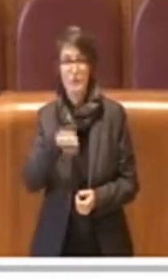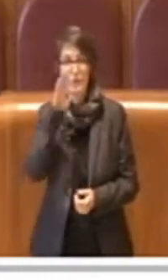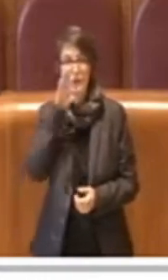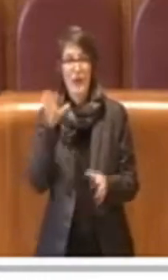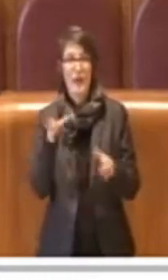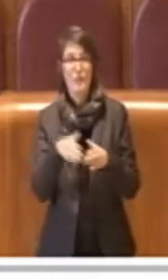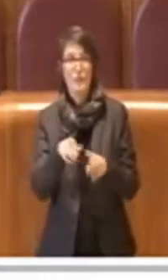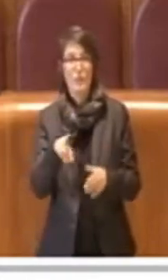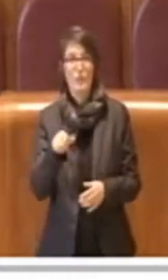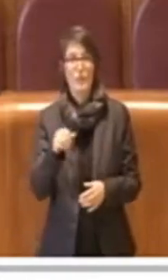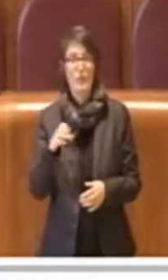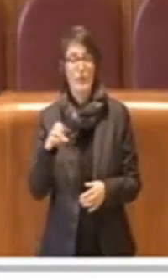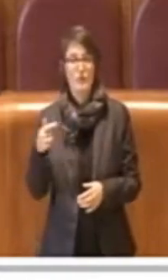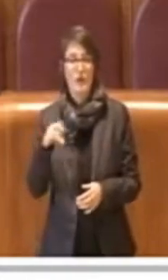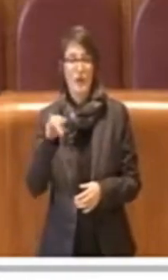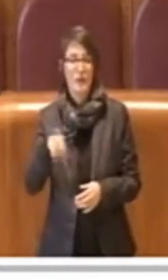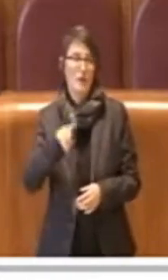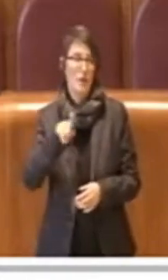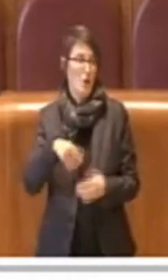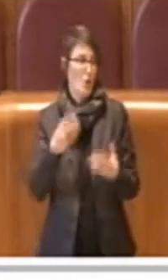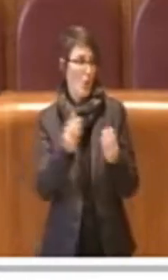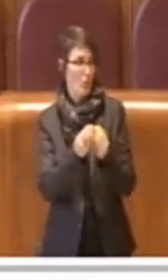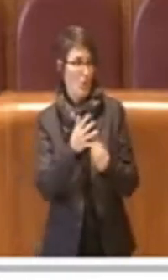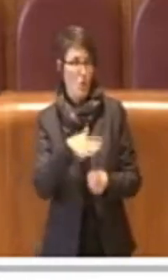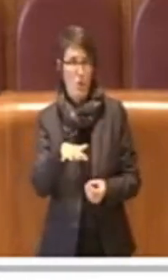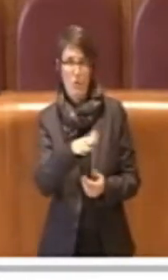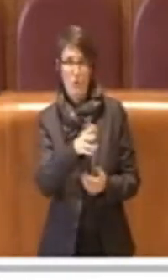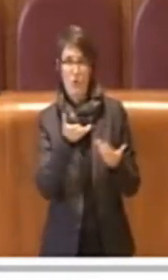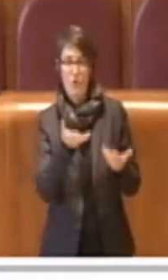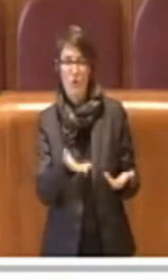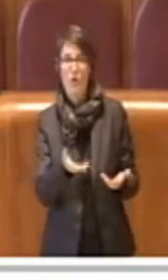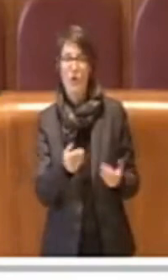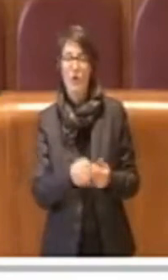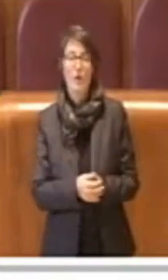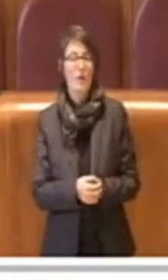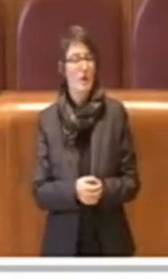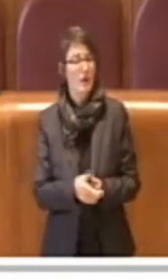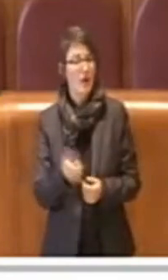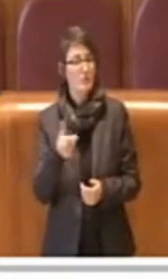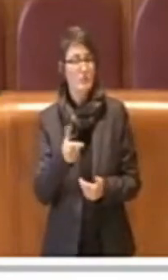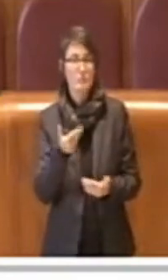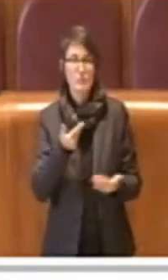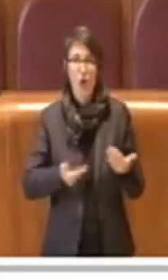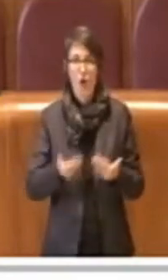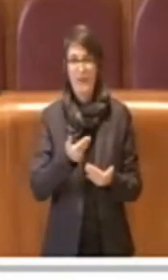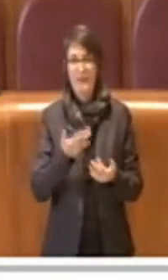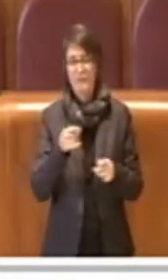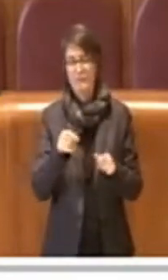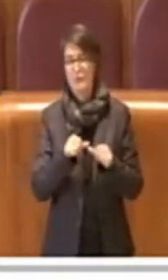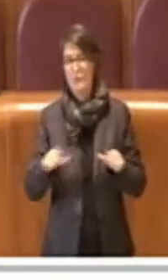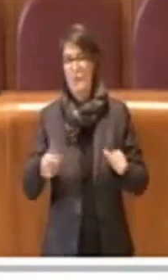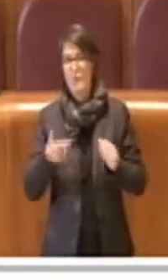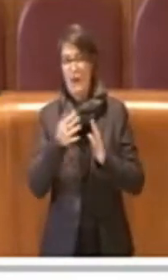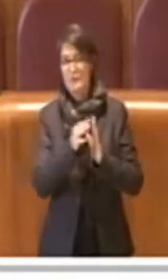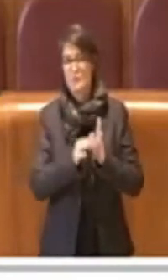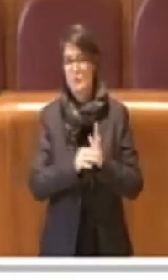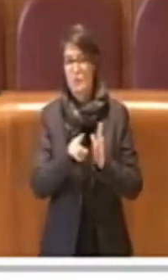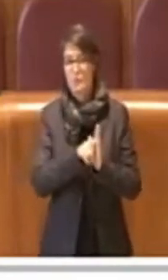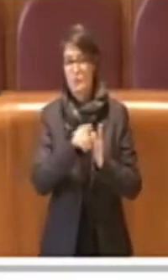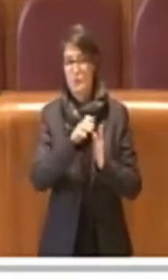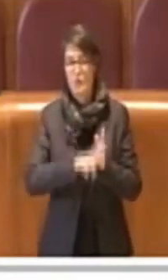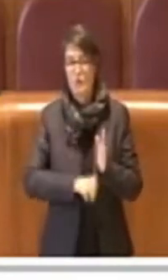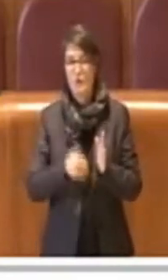aver condiviso all'unanimità diciamo la calendarizzazione di questa delibera, io mi auguro che si possa discuterne